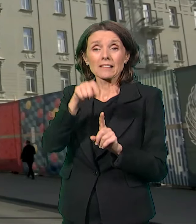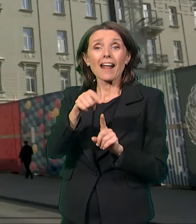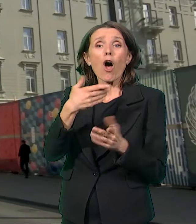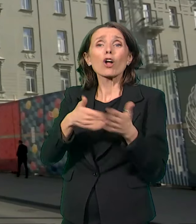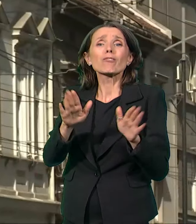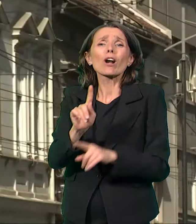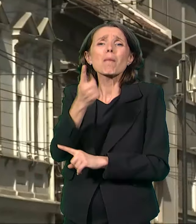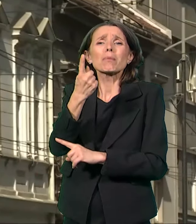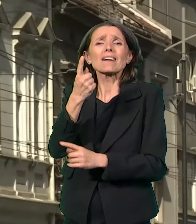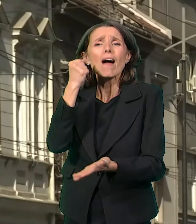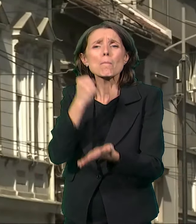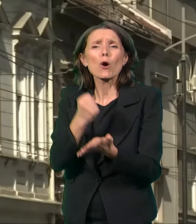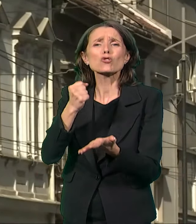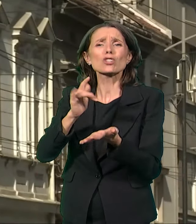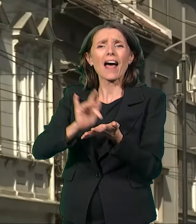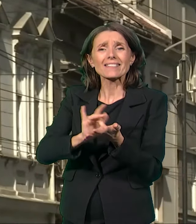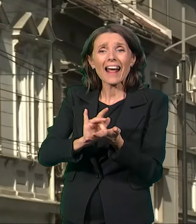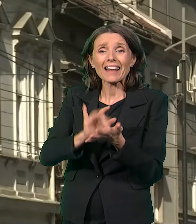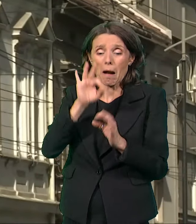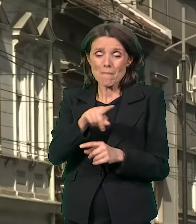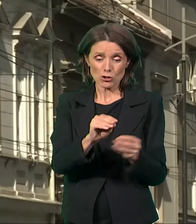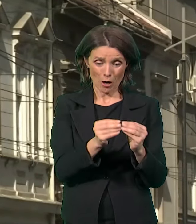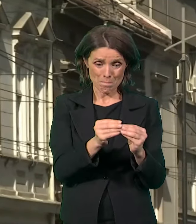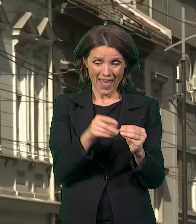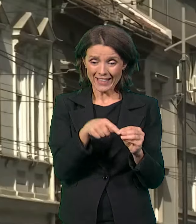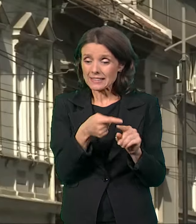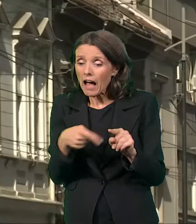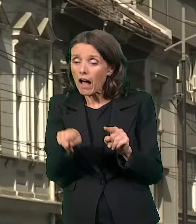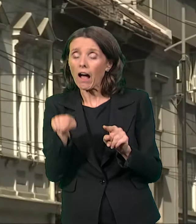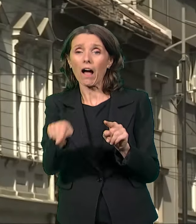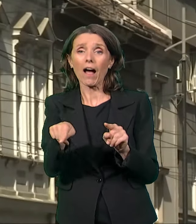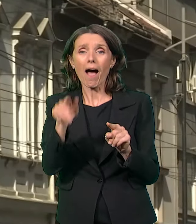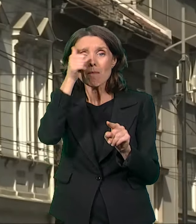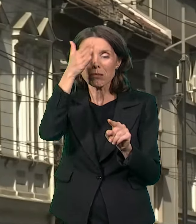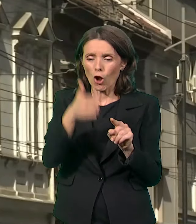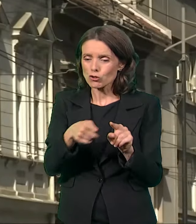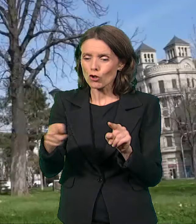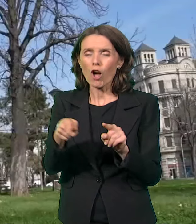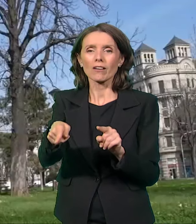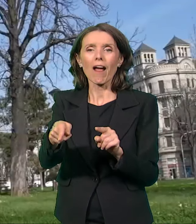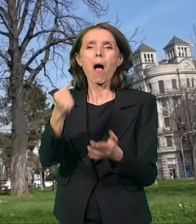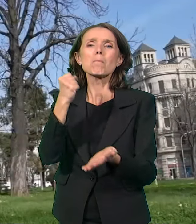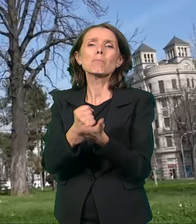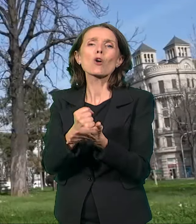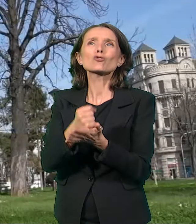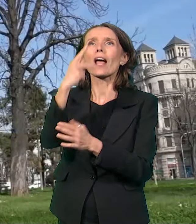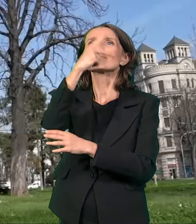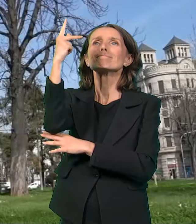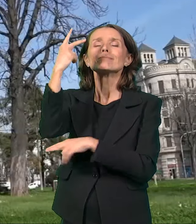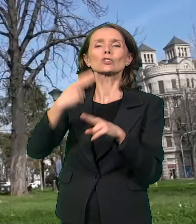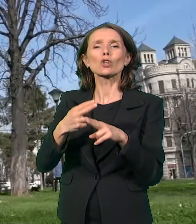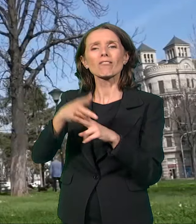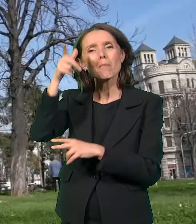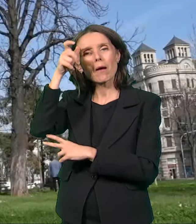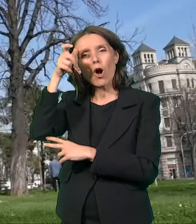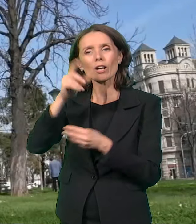koja je bila smeštena do same berzanske sale, odmah iza prozorčeta, i koja je nosila naziv Beograd Berza. I na